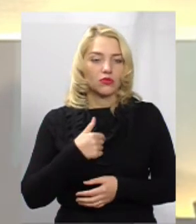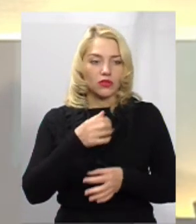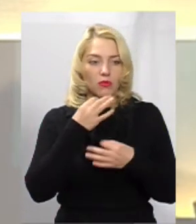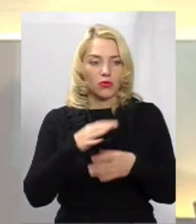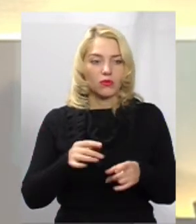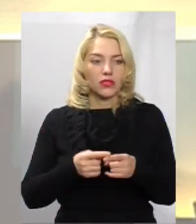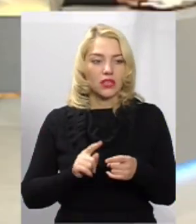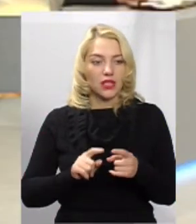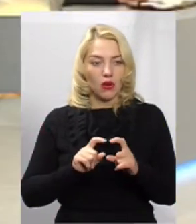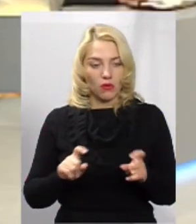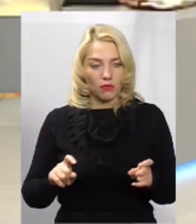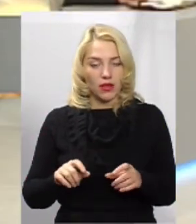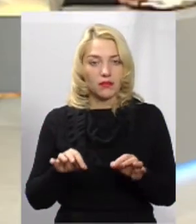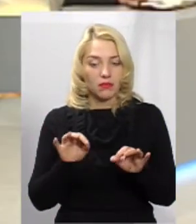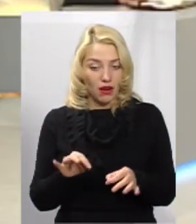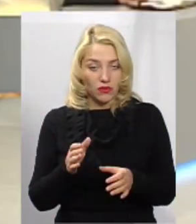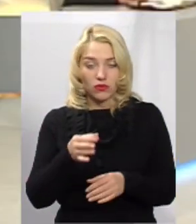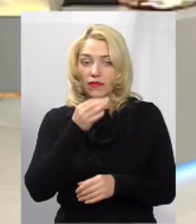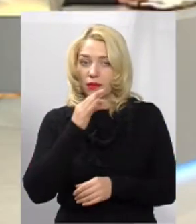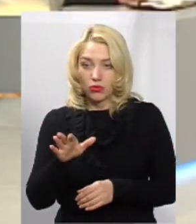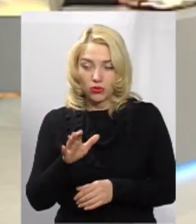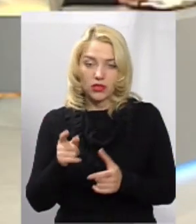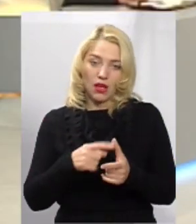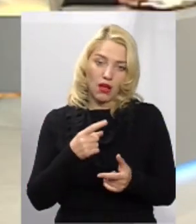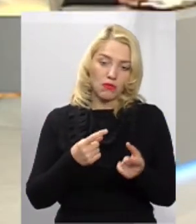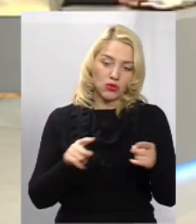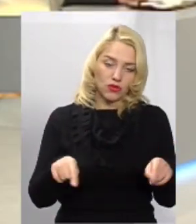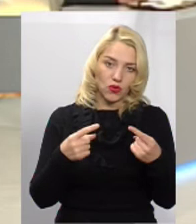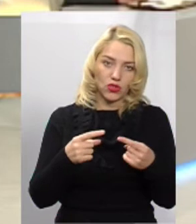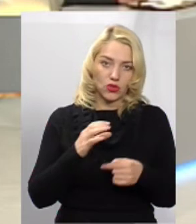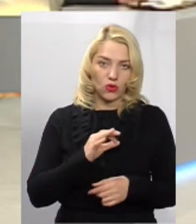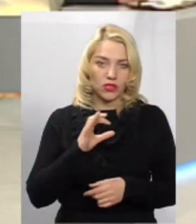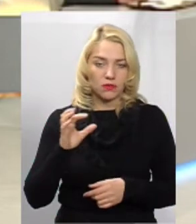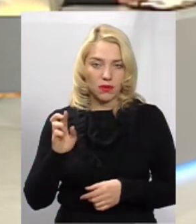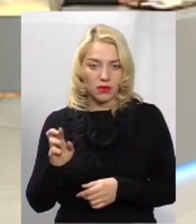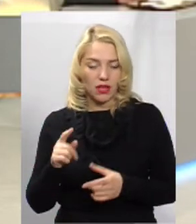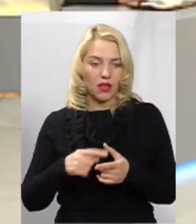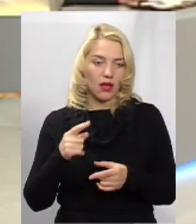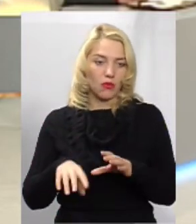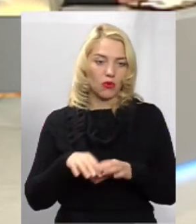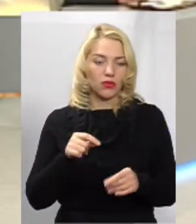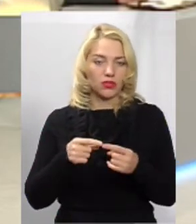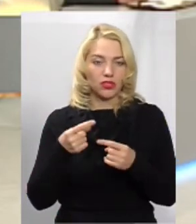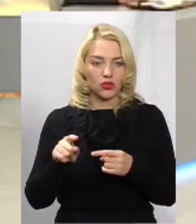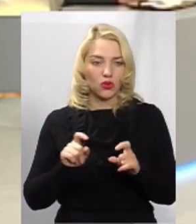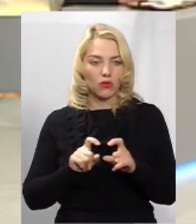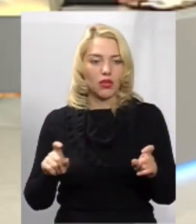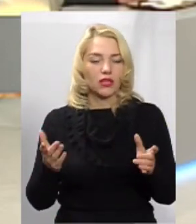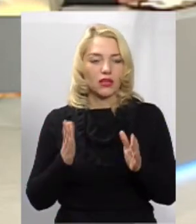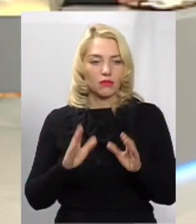подобається ця компанія. В принципі, правильно, не подобається тоді або створити ОЗОБ, або виберіть іншу компанію, яка буде